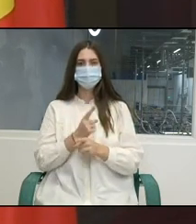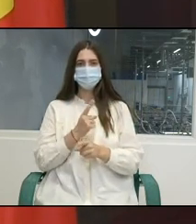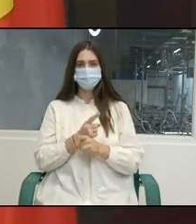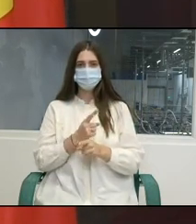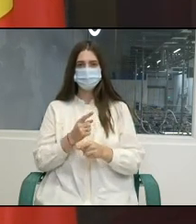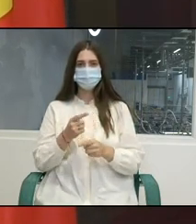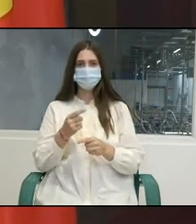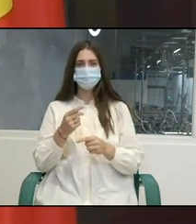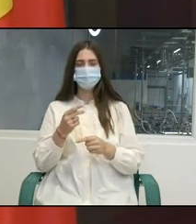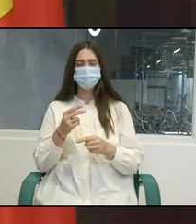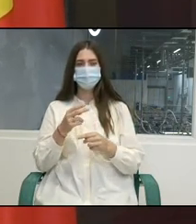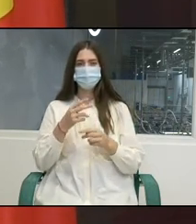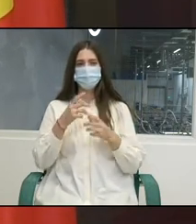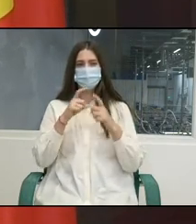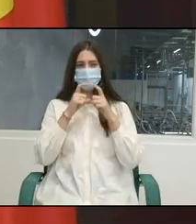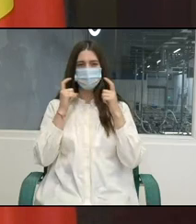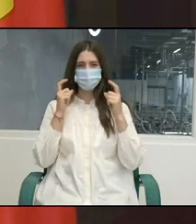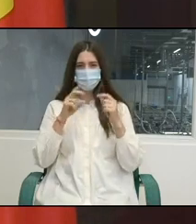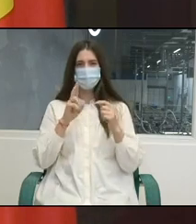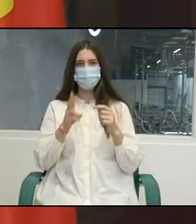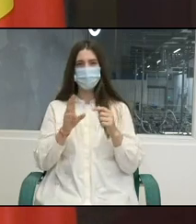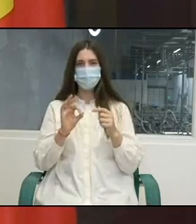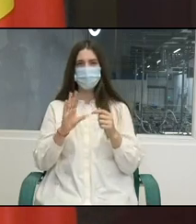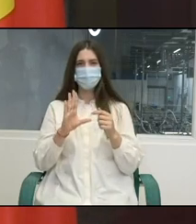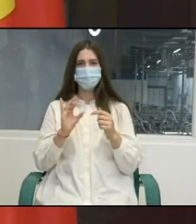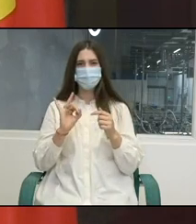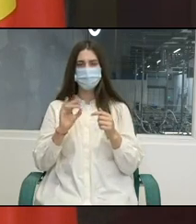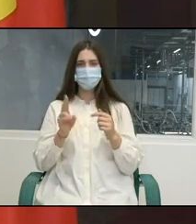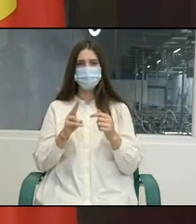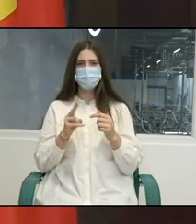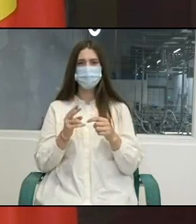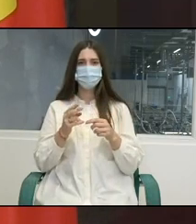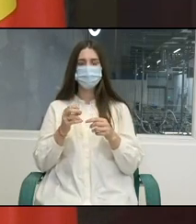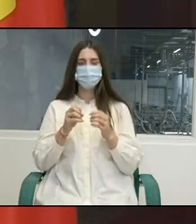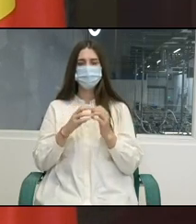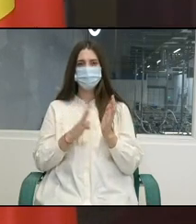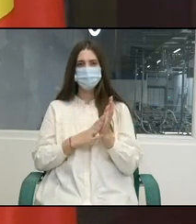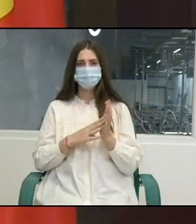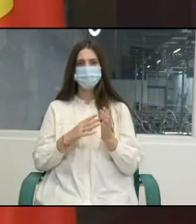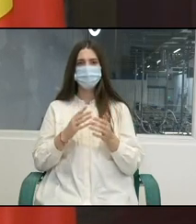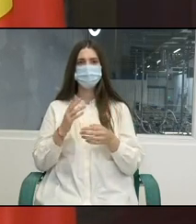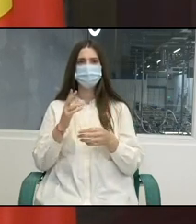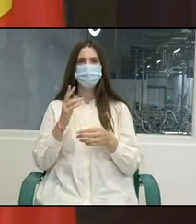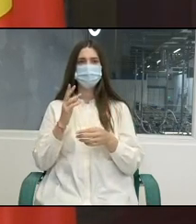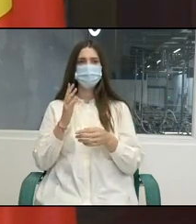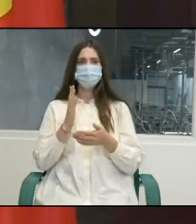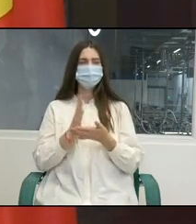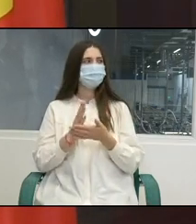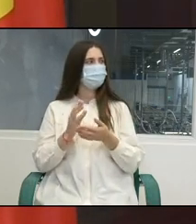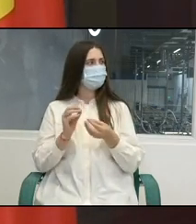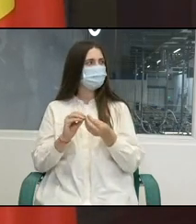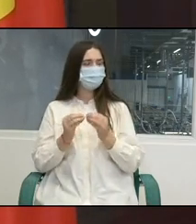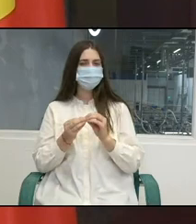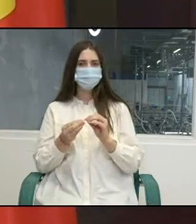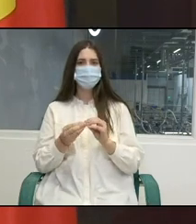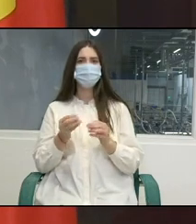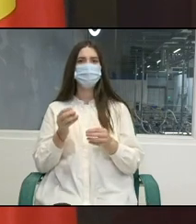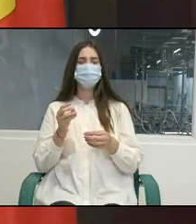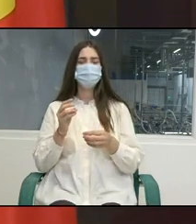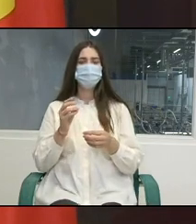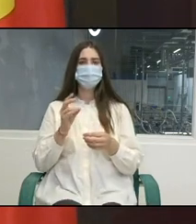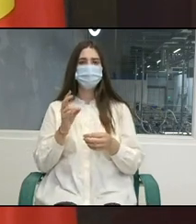pandemia COVID-19 au condiționat acest format care este unul hibrid cu o prezență fizică